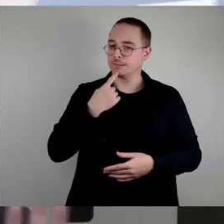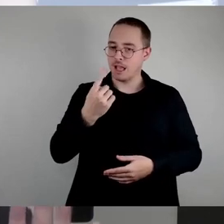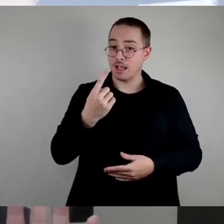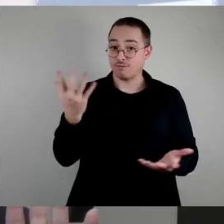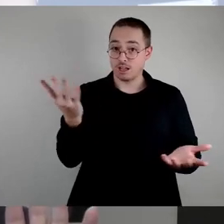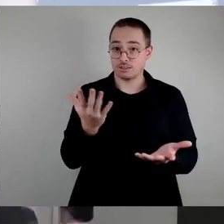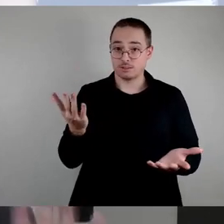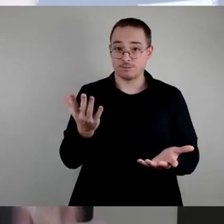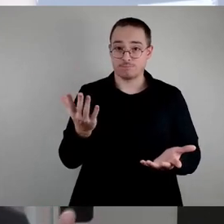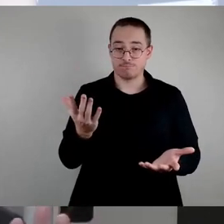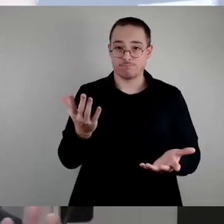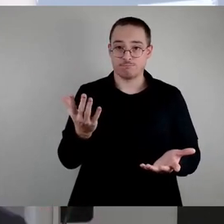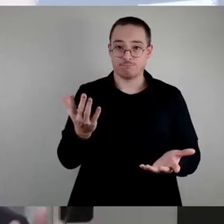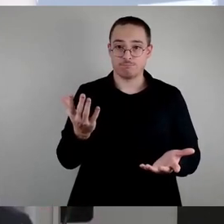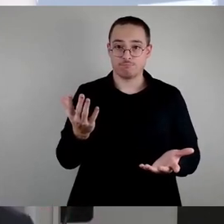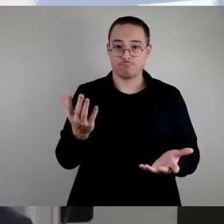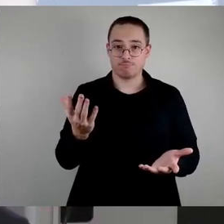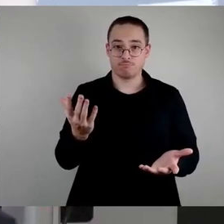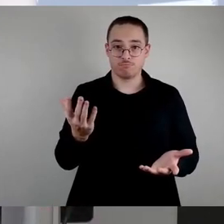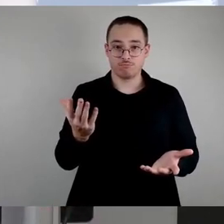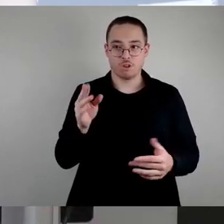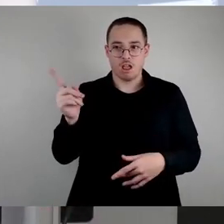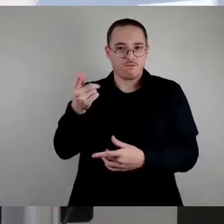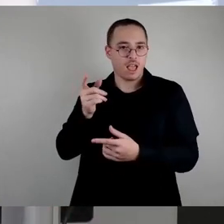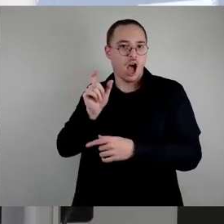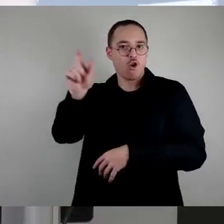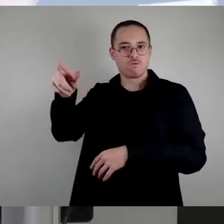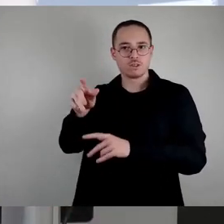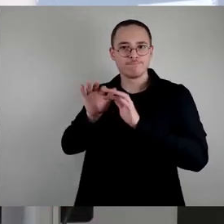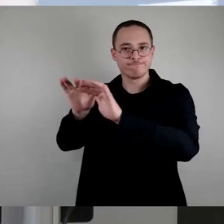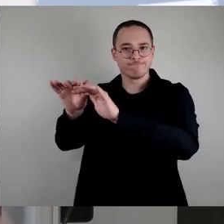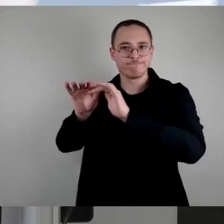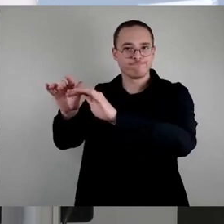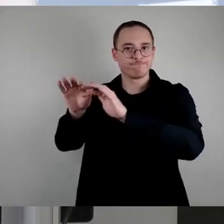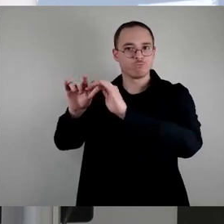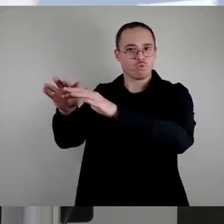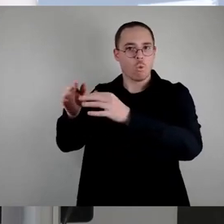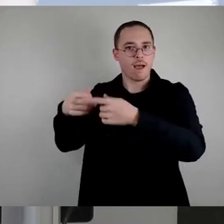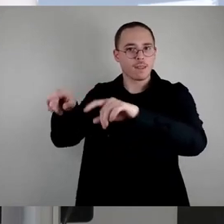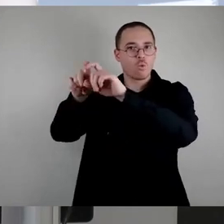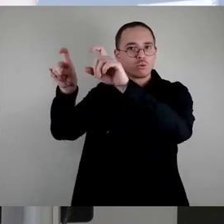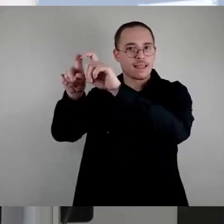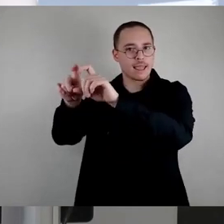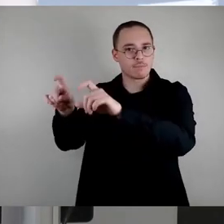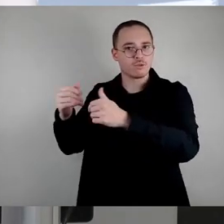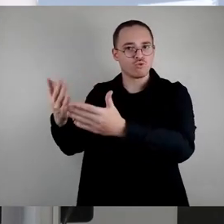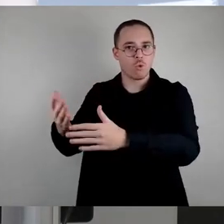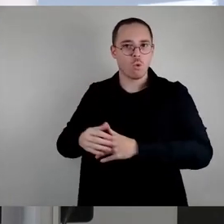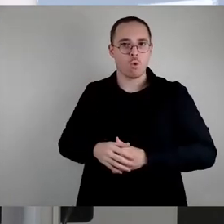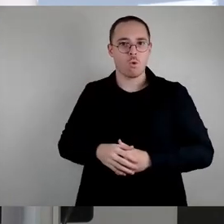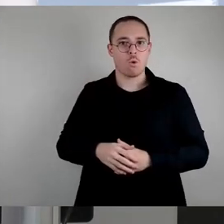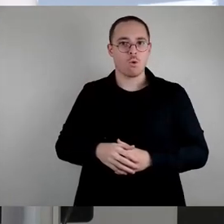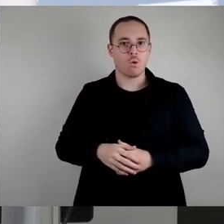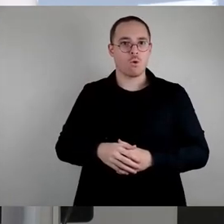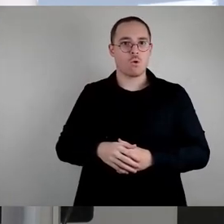wir auch keine Einflussmöglichkeiten auf Fremdunternehmen haben, auf unser eigenes Unternehmen, haben wir dies.